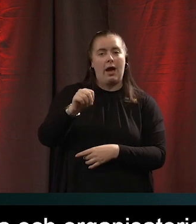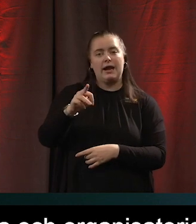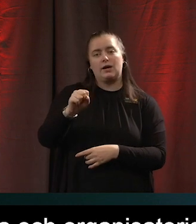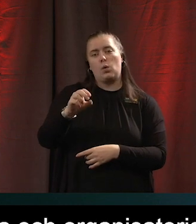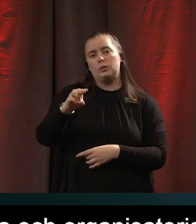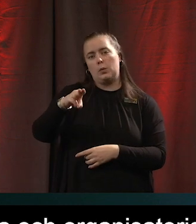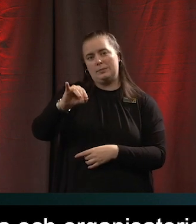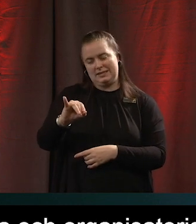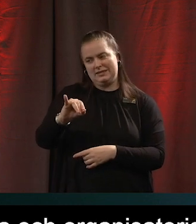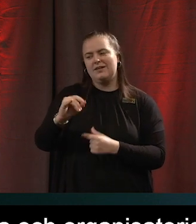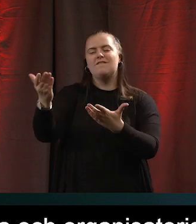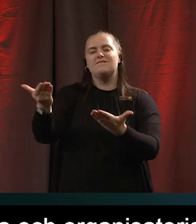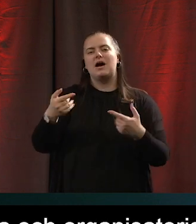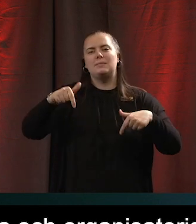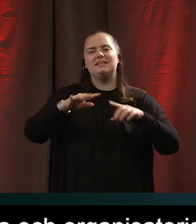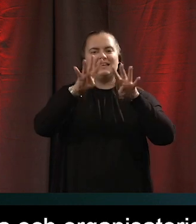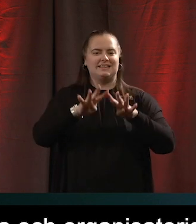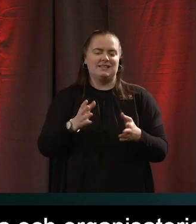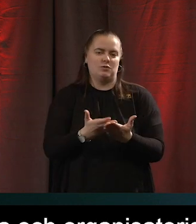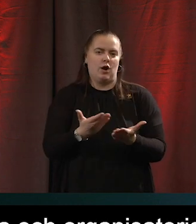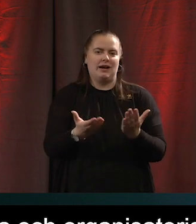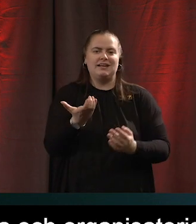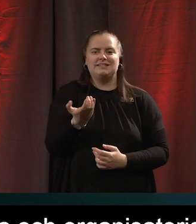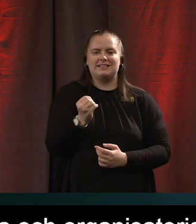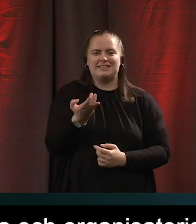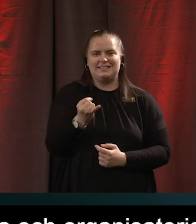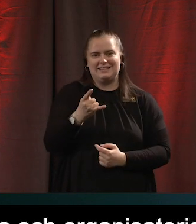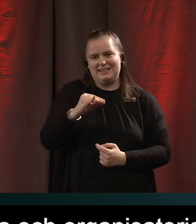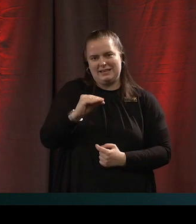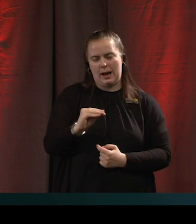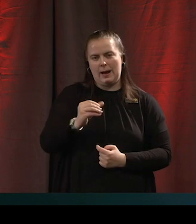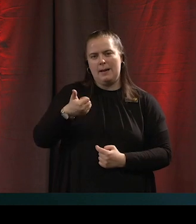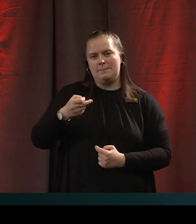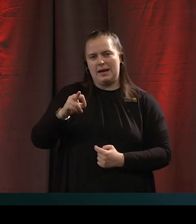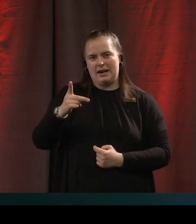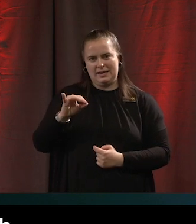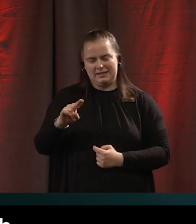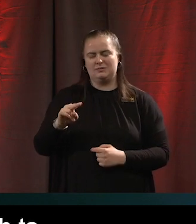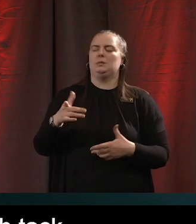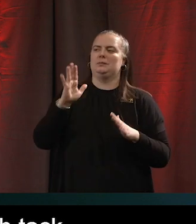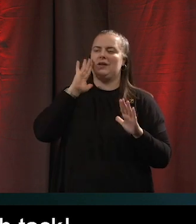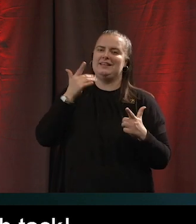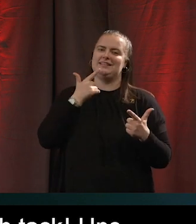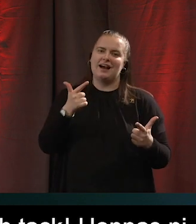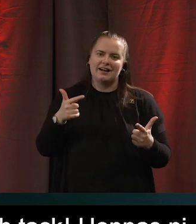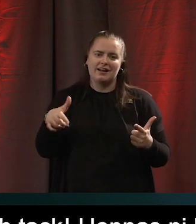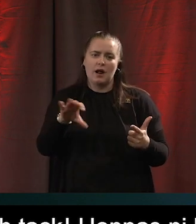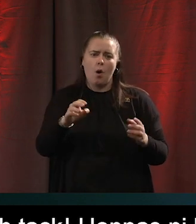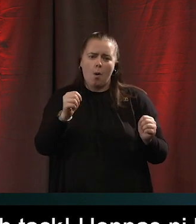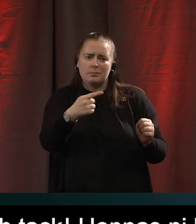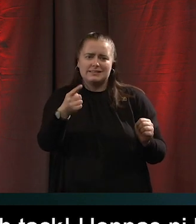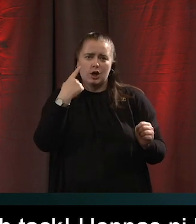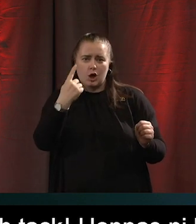Välkommen till internetdagarna Cecilia Berlin. Hej och tack Johanna, Björn och Therese. Jag hoppas ni alla kan höra och se mig